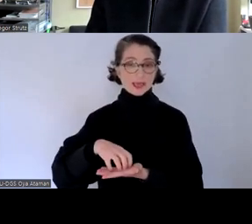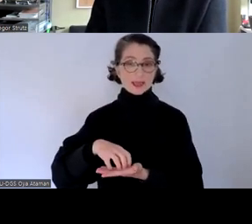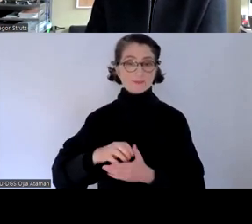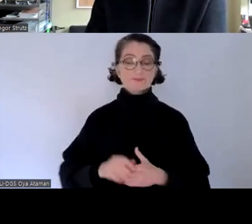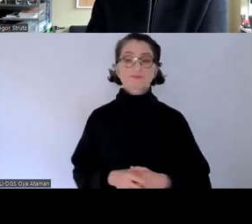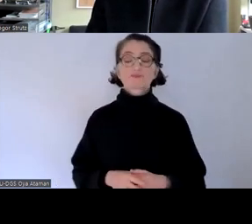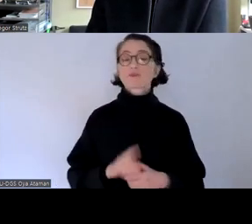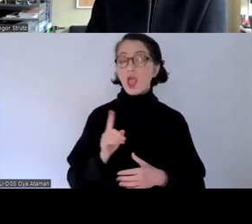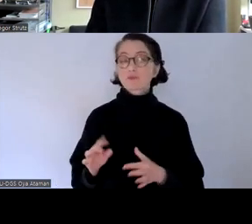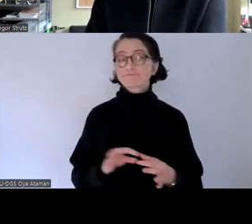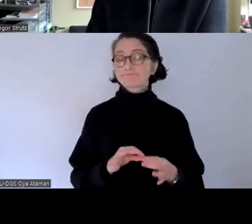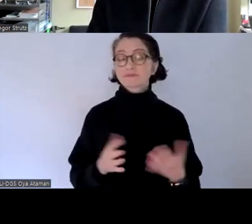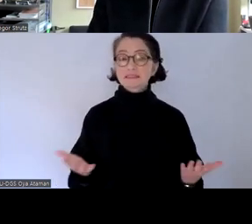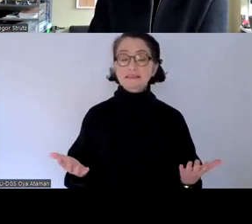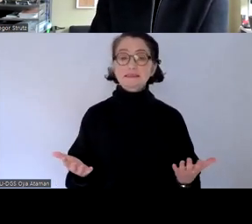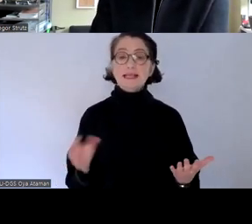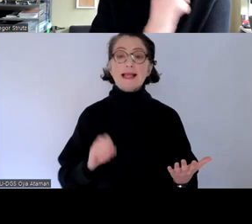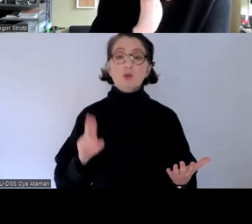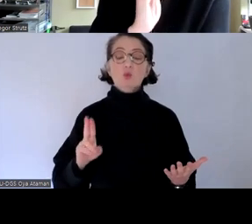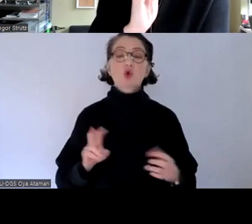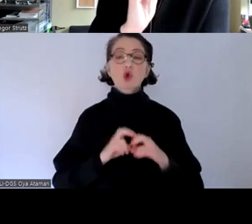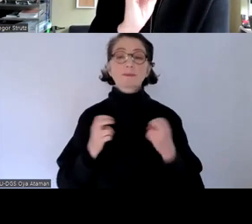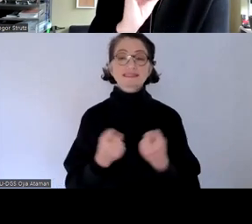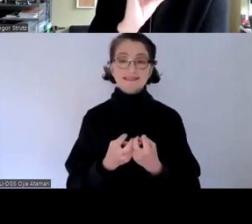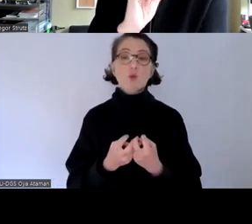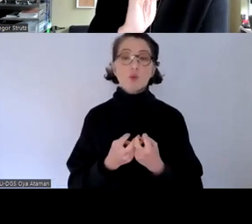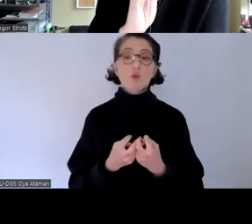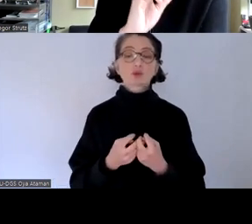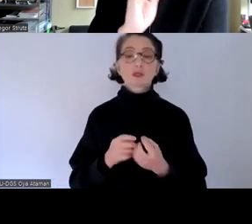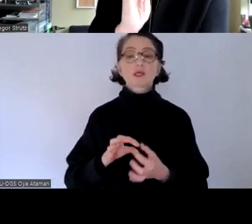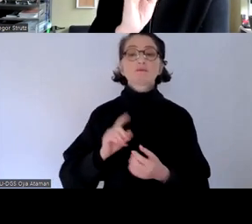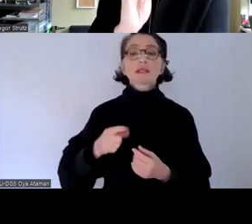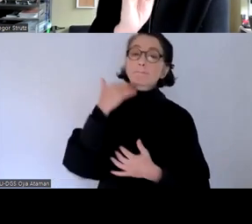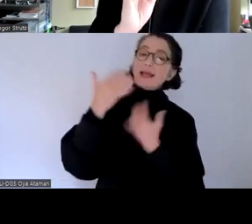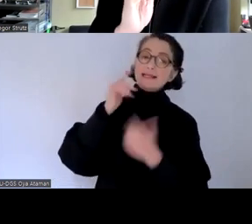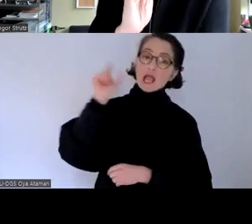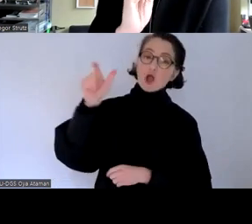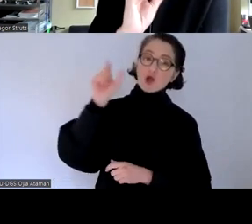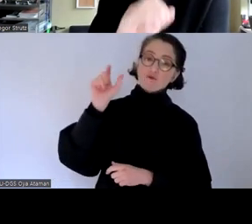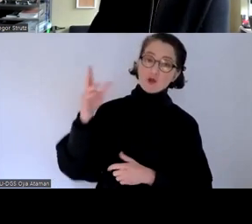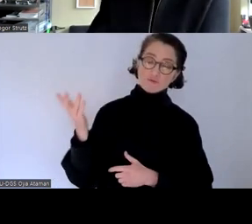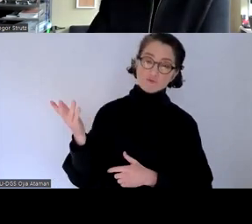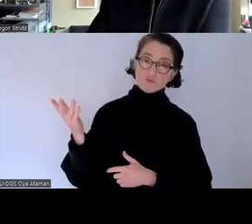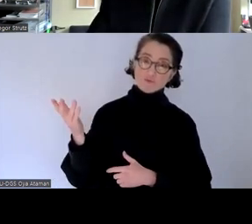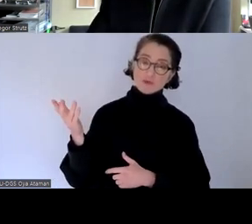eben im zusammenhang damit an die europäische kommission eben berichte eine berichterstattung stattfinden muss